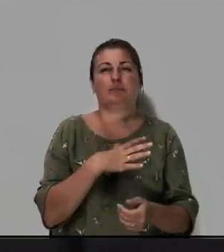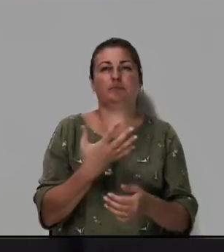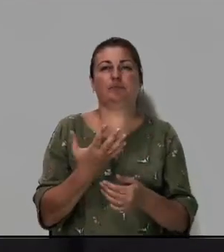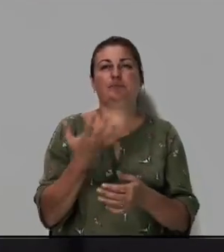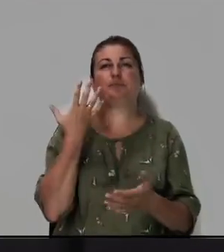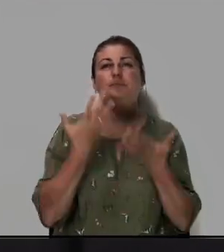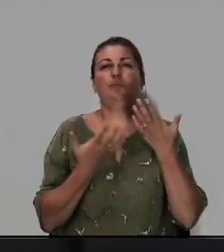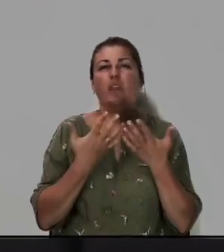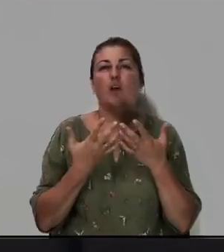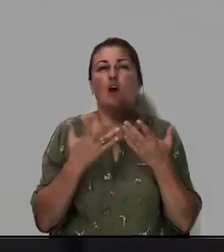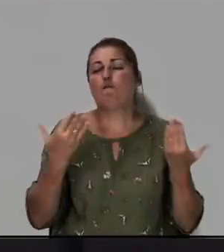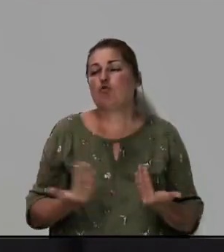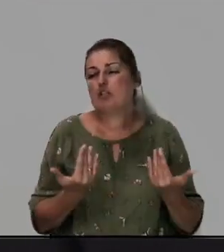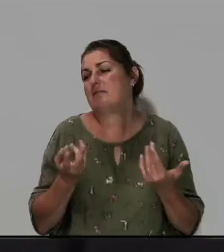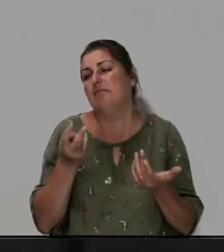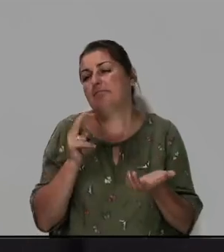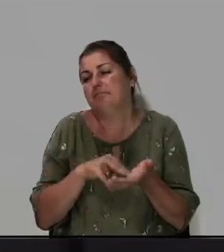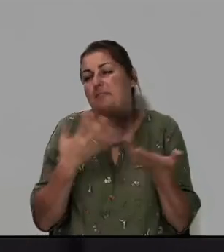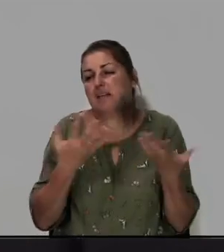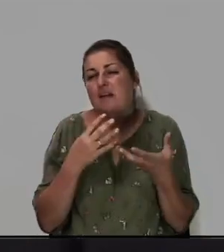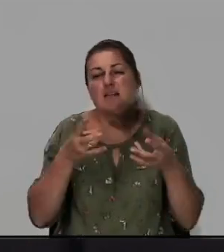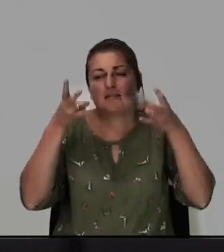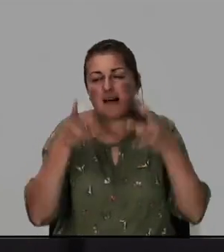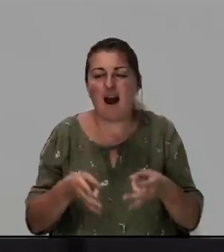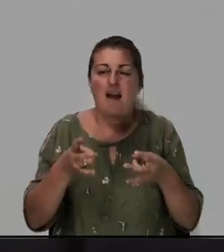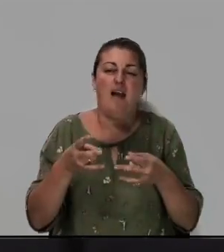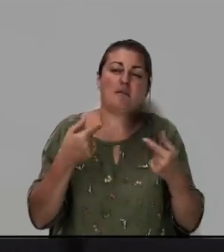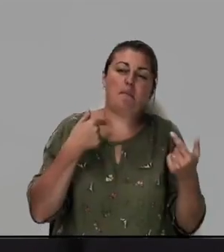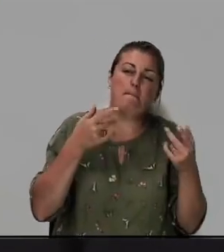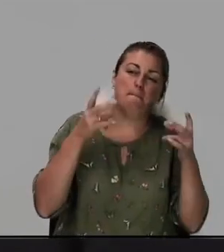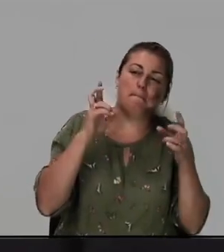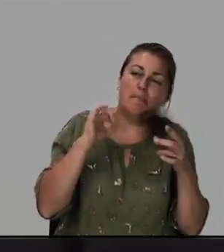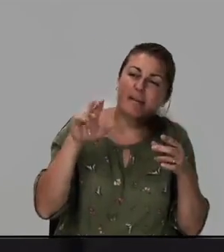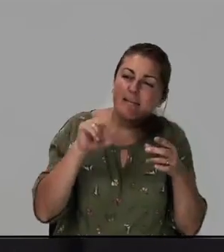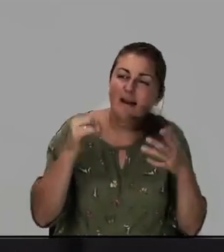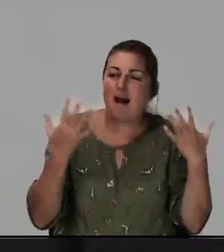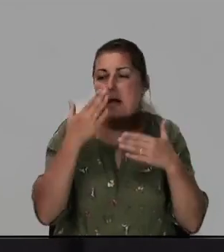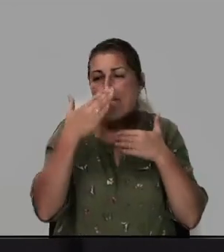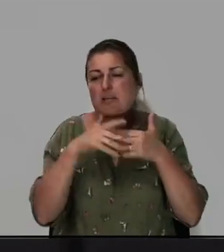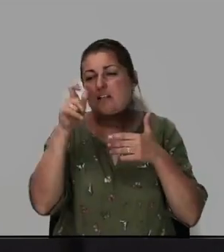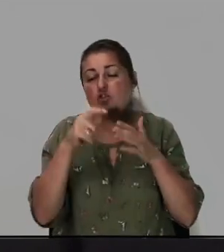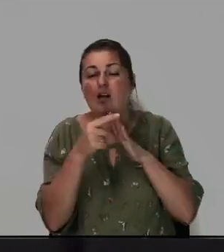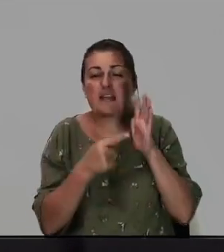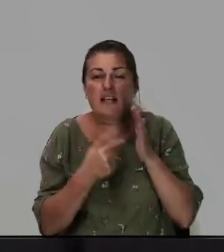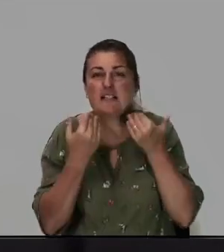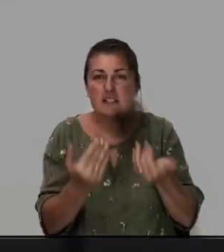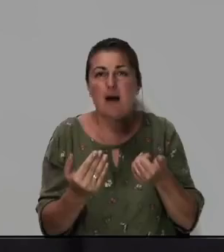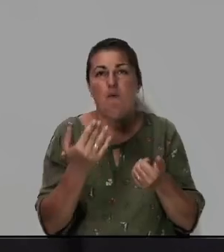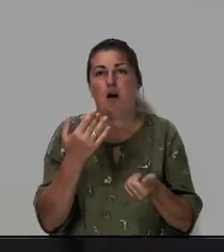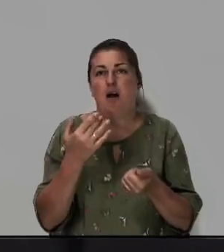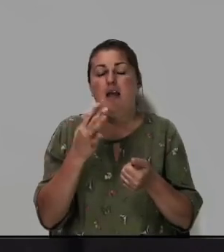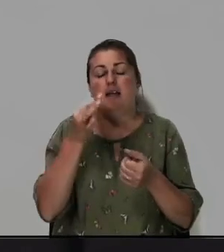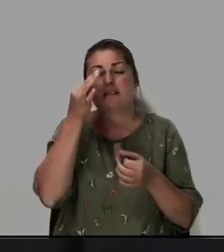в жизни стала большая трагедия, бега, беда, и близкий человек делится с тобой, и слеза